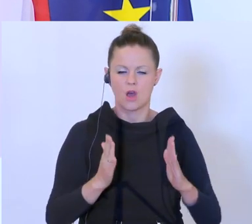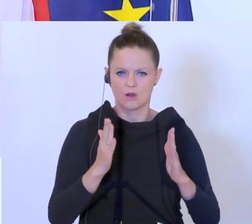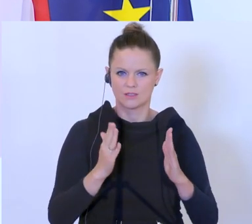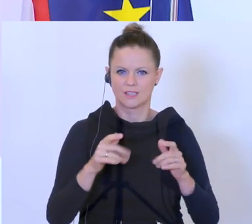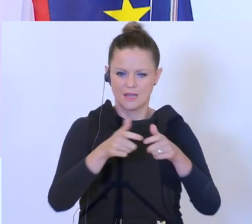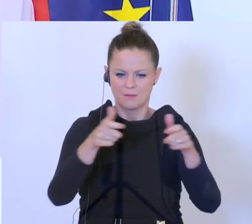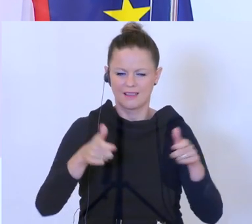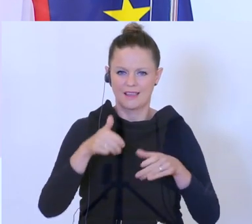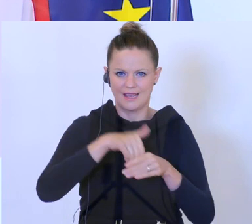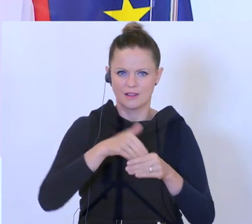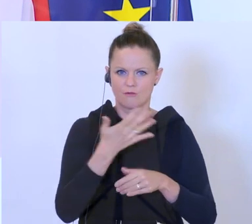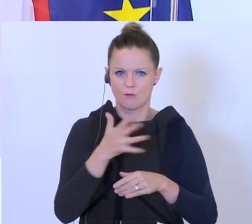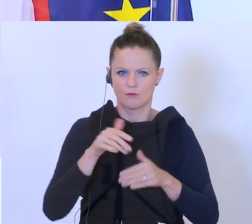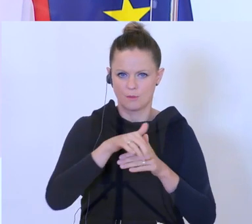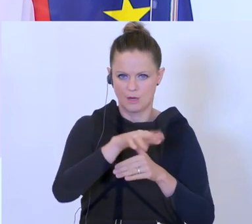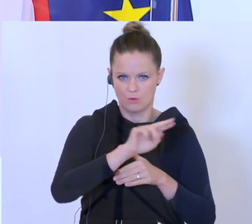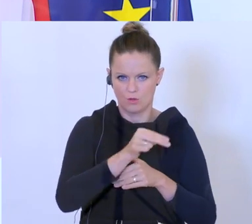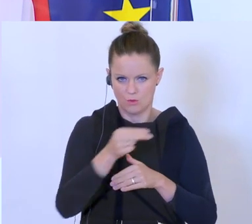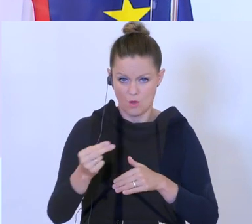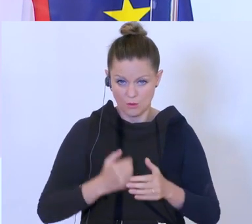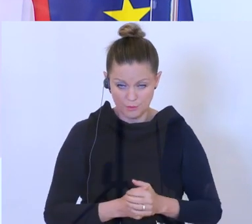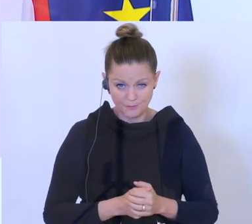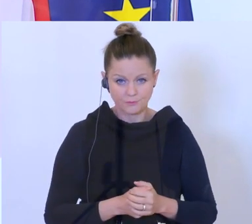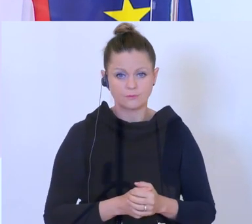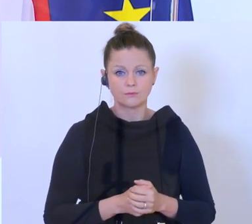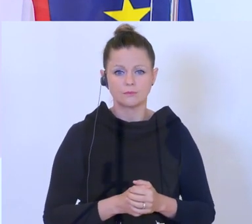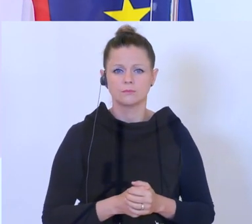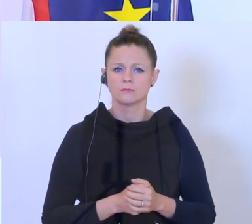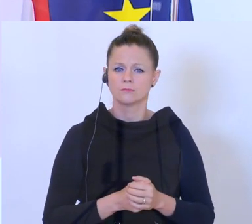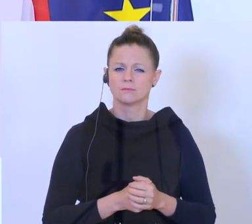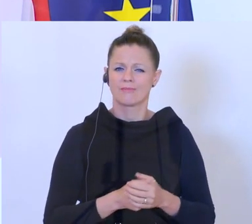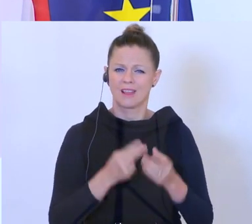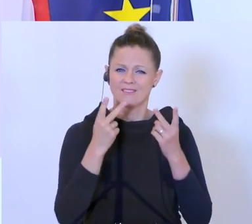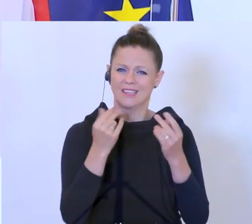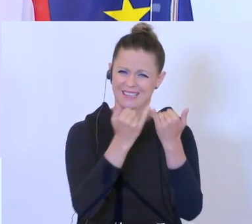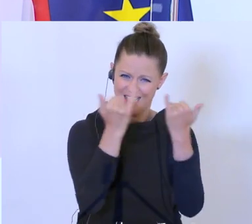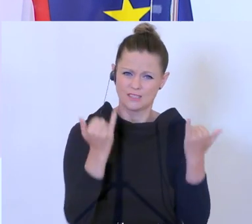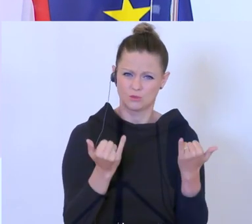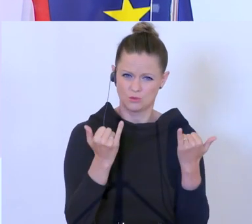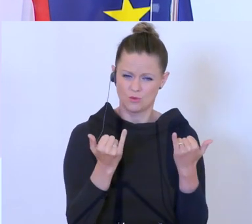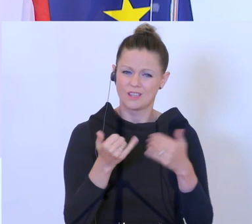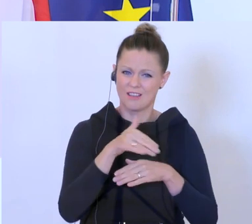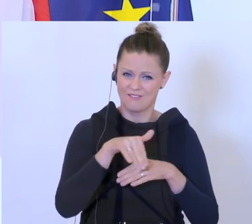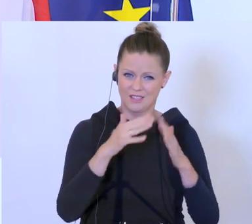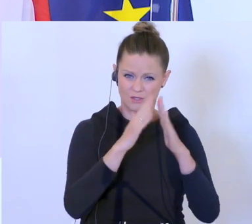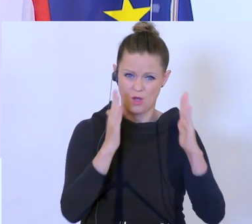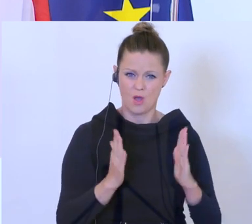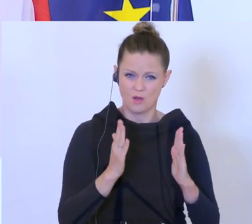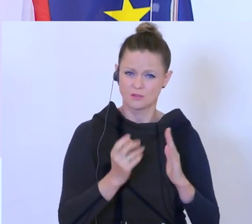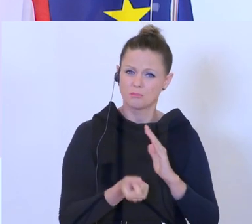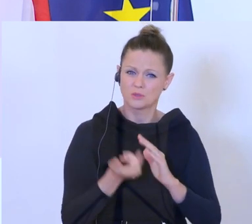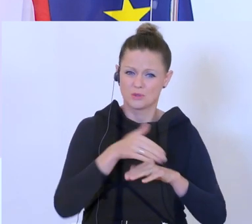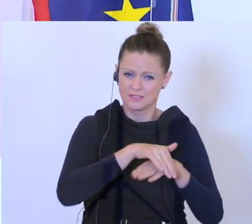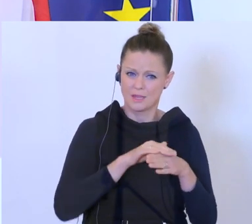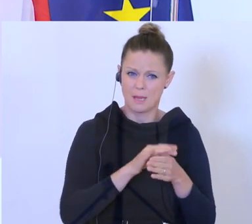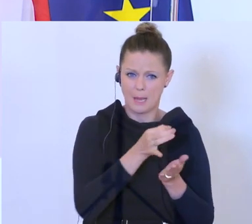vorgestellt. Hier geht es darum, dass die wichtigen Institutionen, die Wirtshauser vor allem in kleinen Gemeinden,